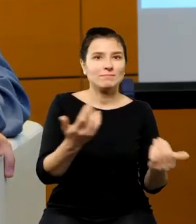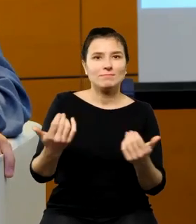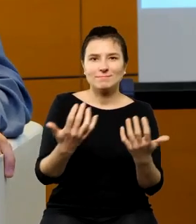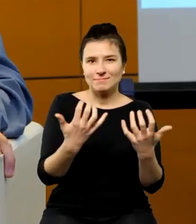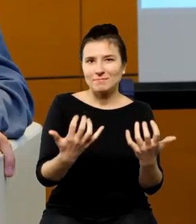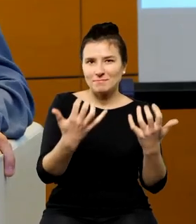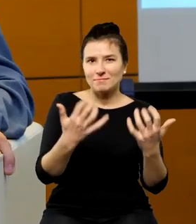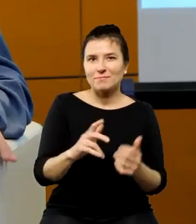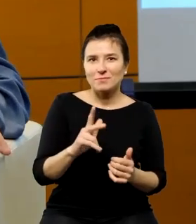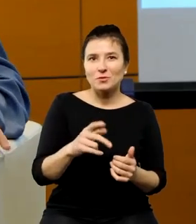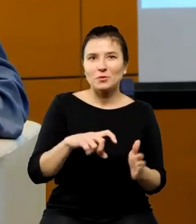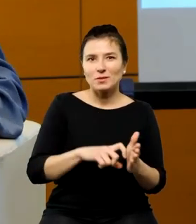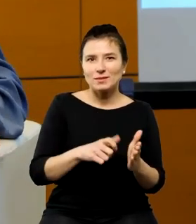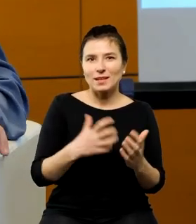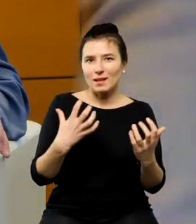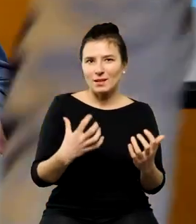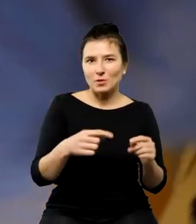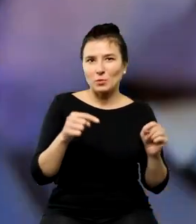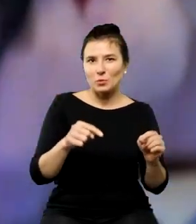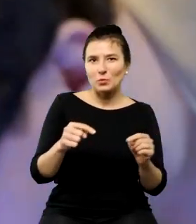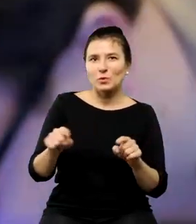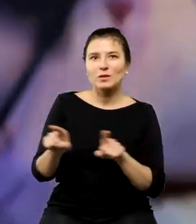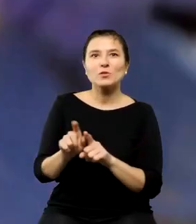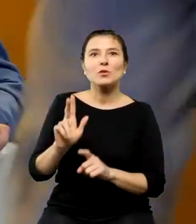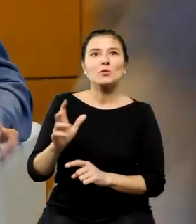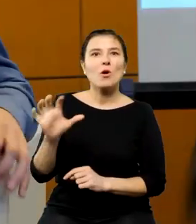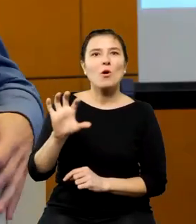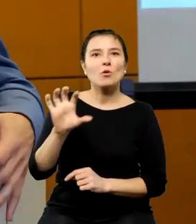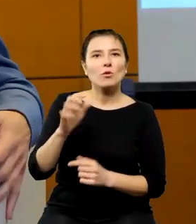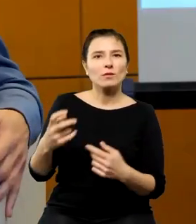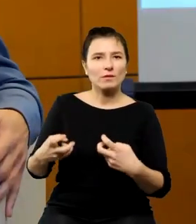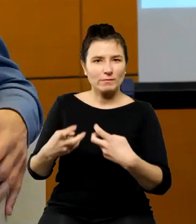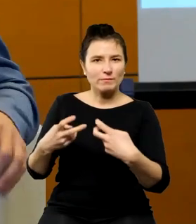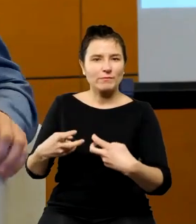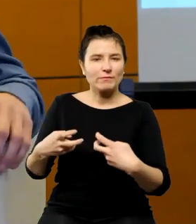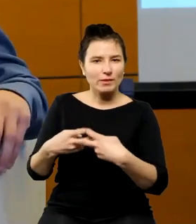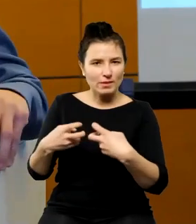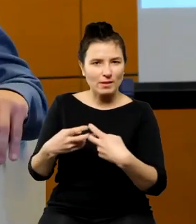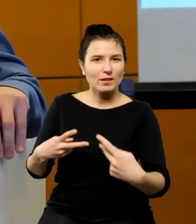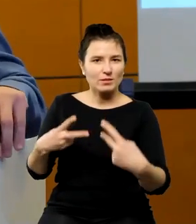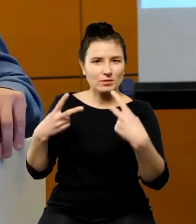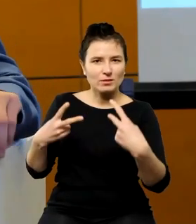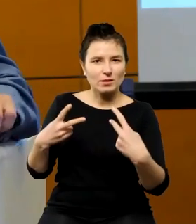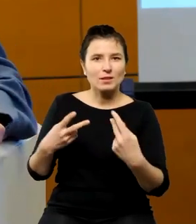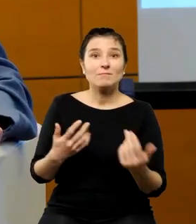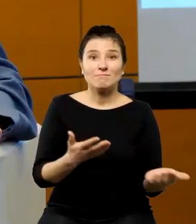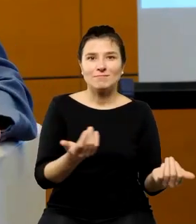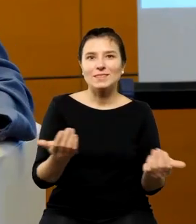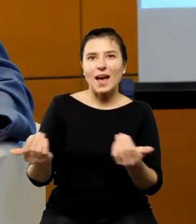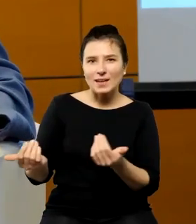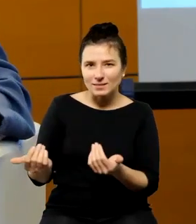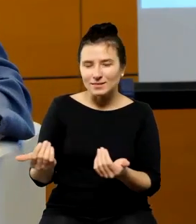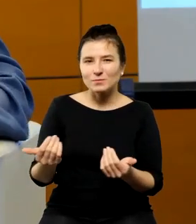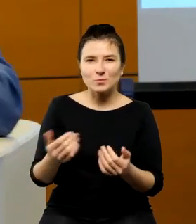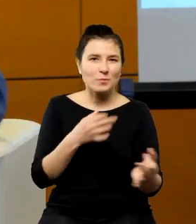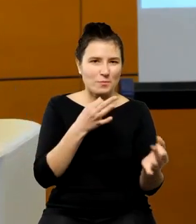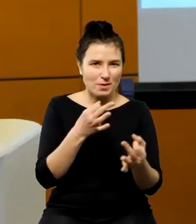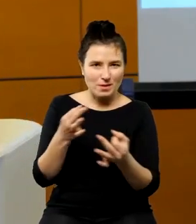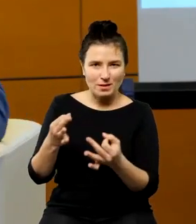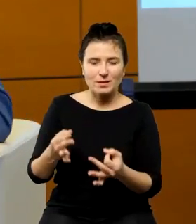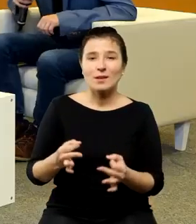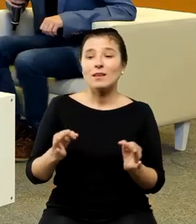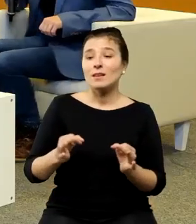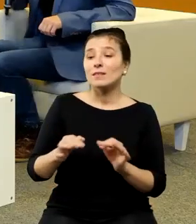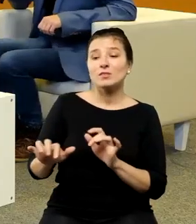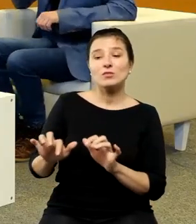siedzących na sali jak i przed odbiornikami telewidzów komputerowidzów do zadawania pytań na razie na